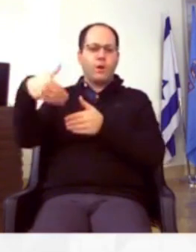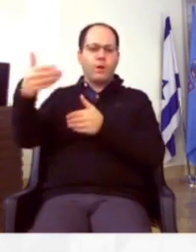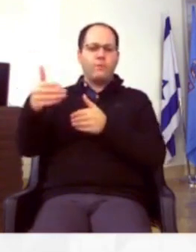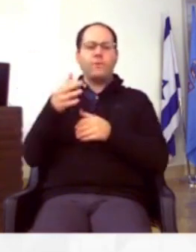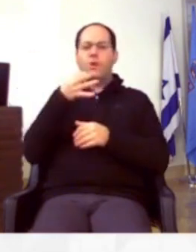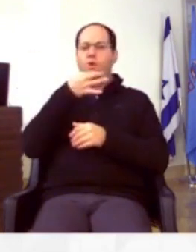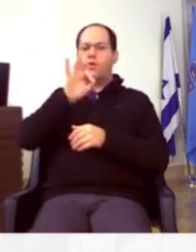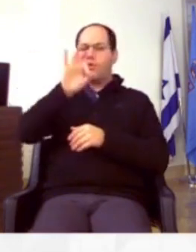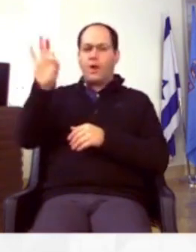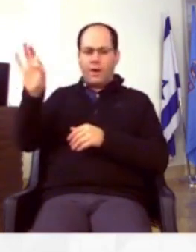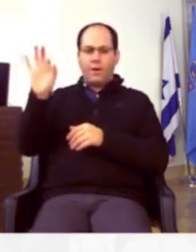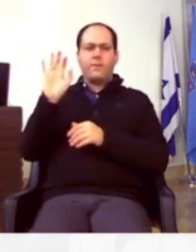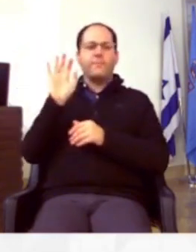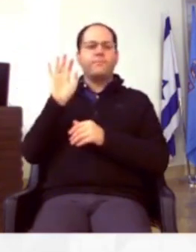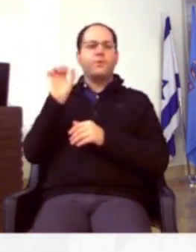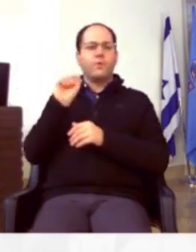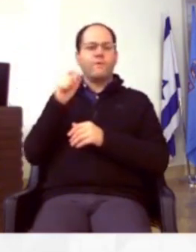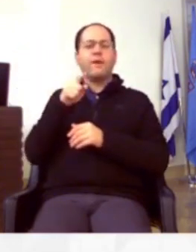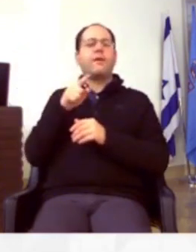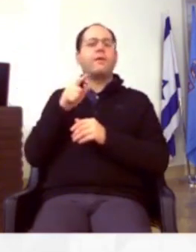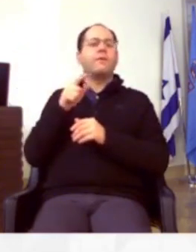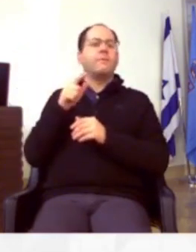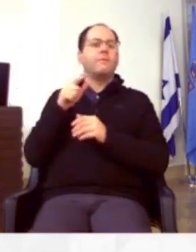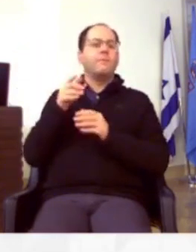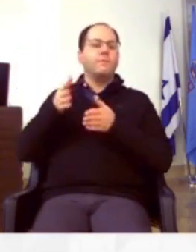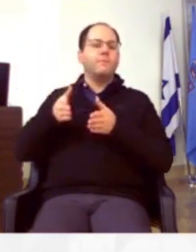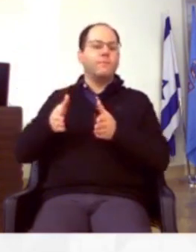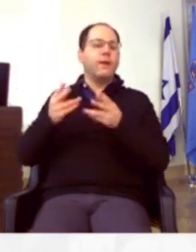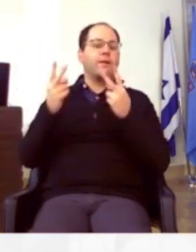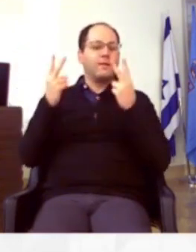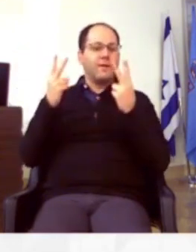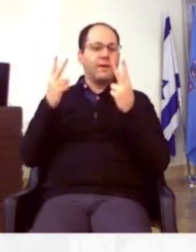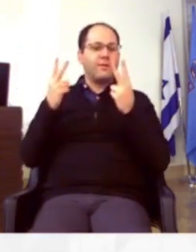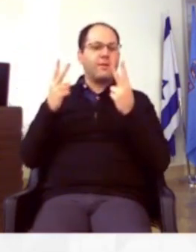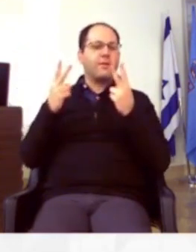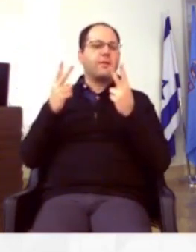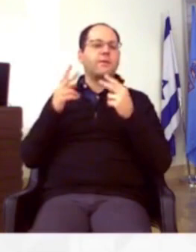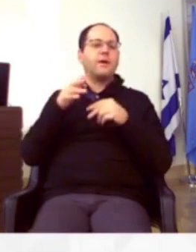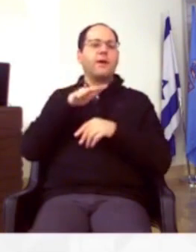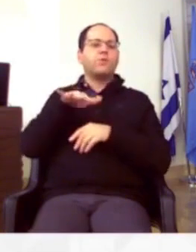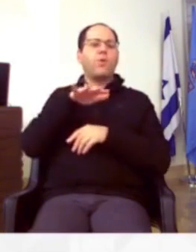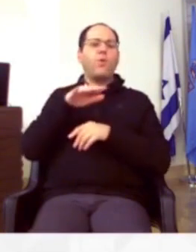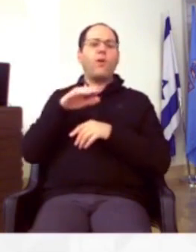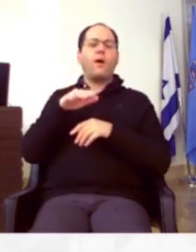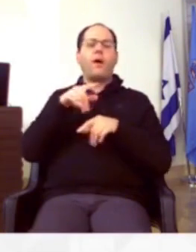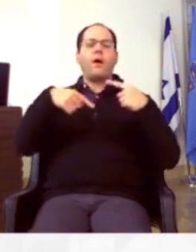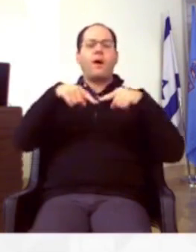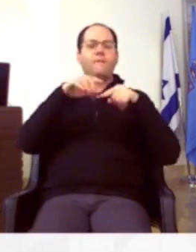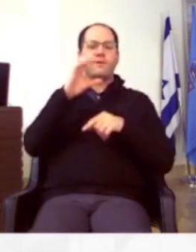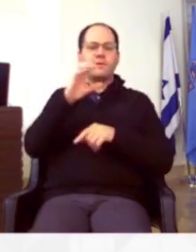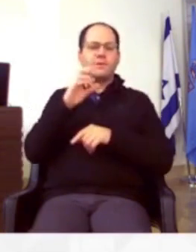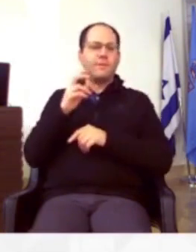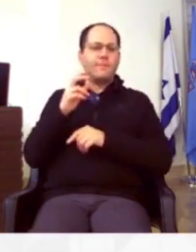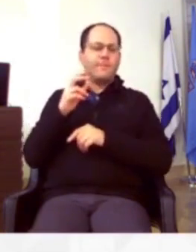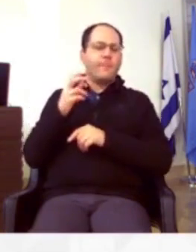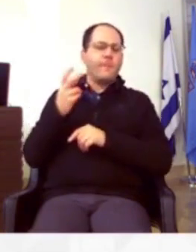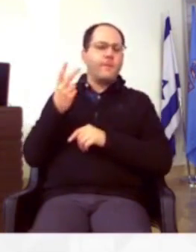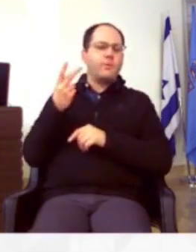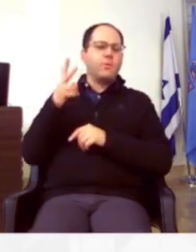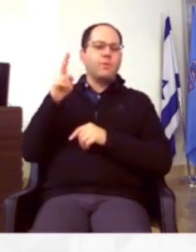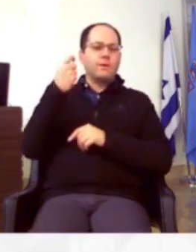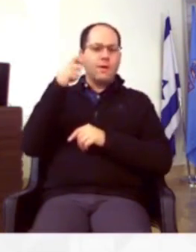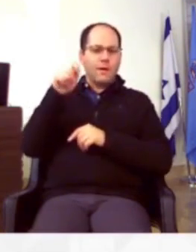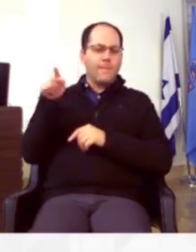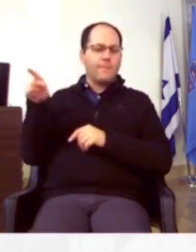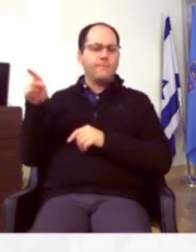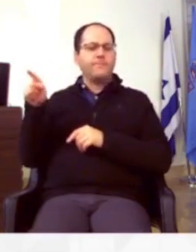לשאלת איך סופיה, הנתיב הקריטי בלוח זמנים או החיזוק של אגף סי, הוא הרבה יותר מורכב מהמבנים ההבילים.